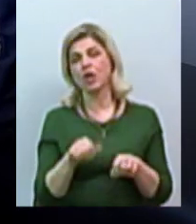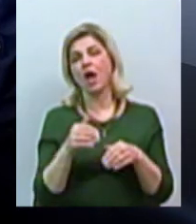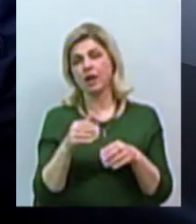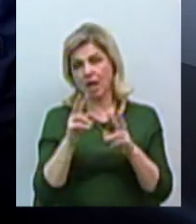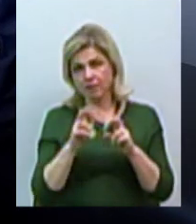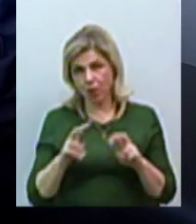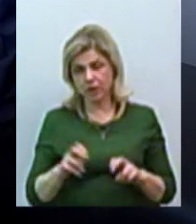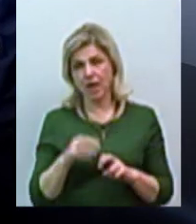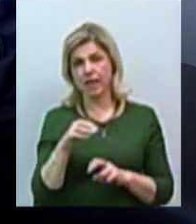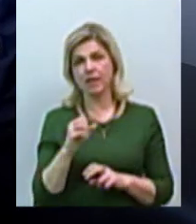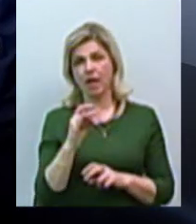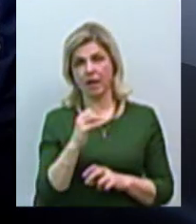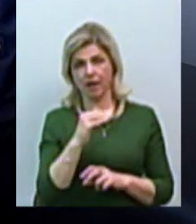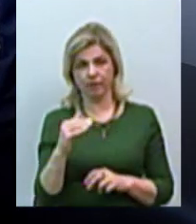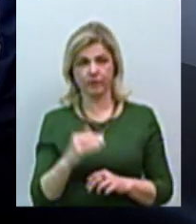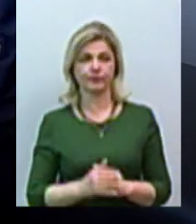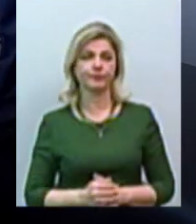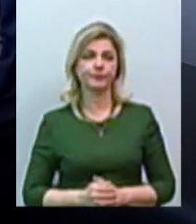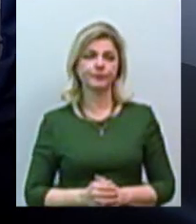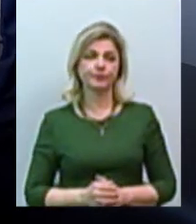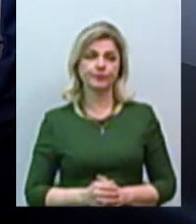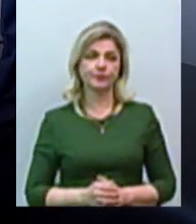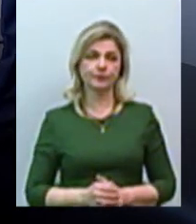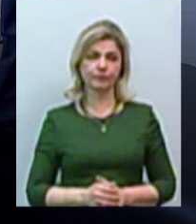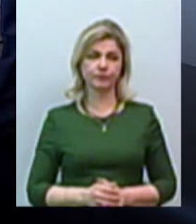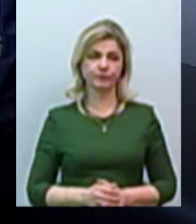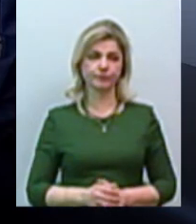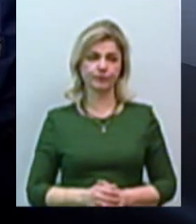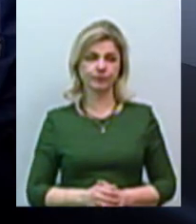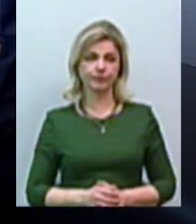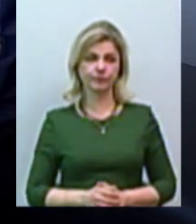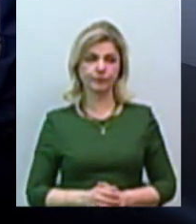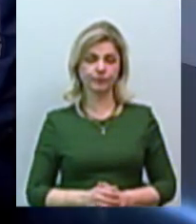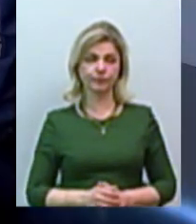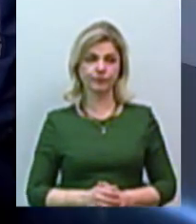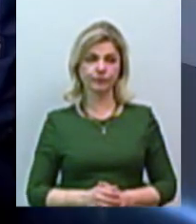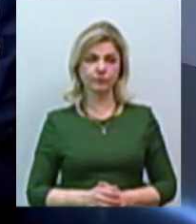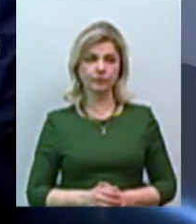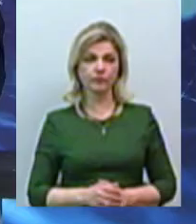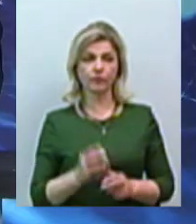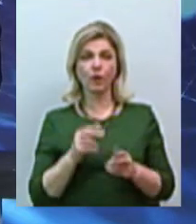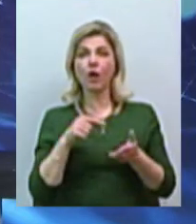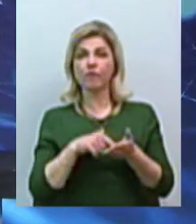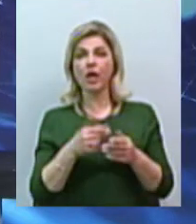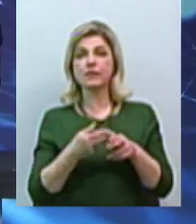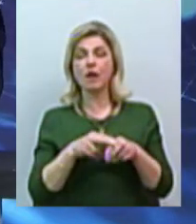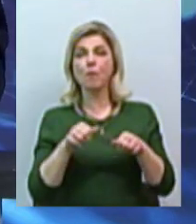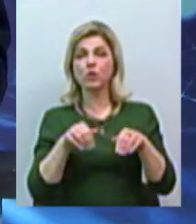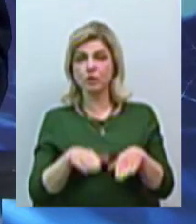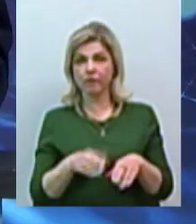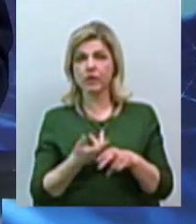Дуже слушне зауваження, може, просто не всі знають, так. Що стосується саме цієї постанови, тобто вона більш